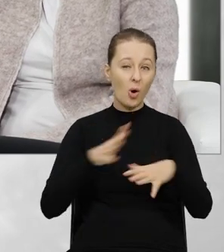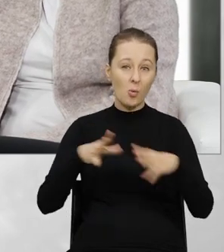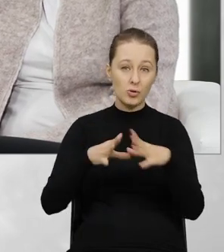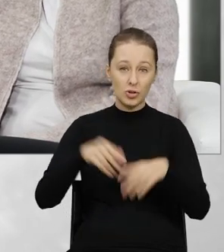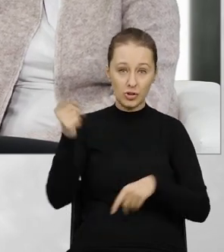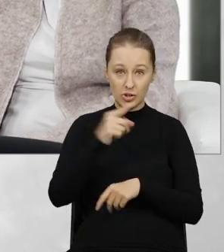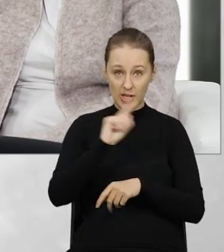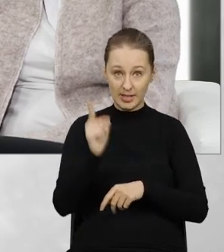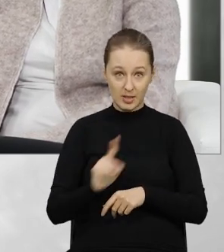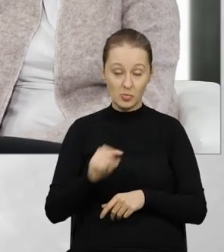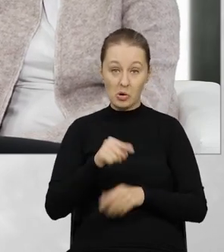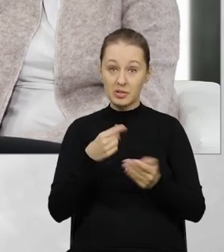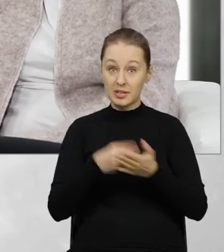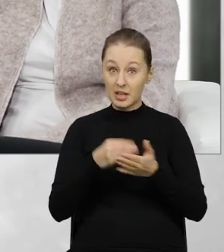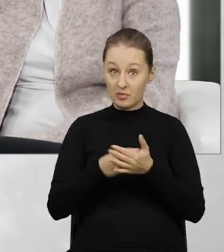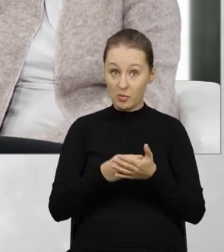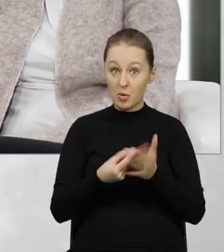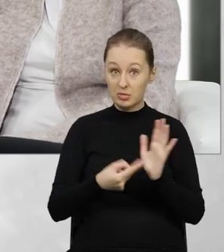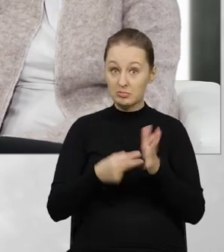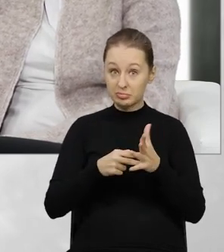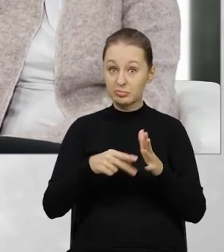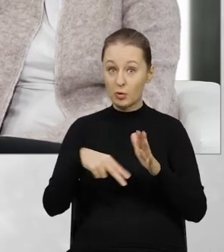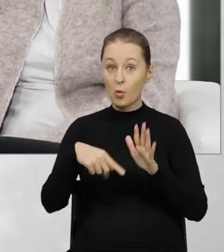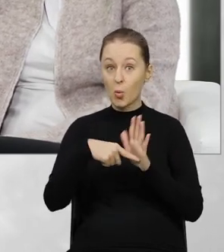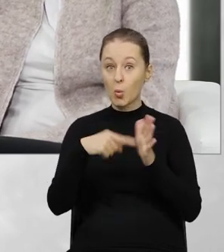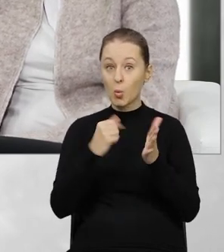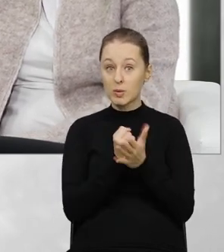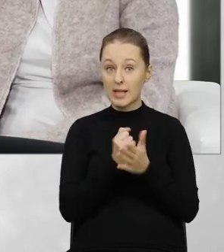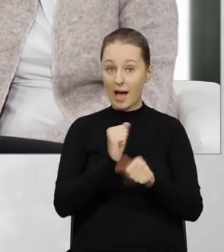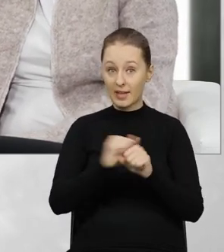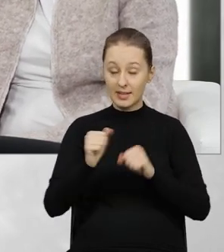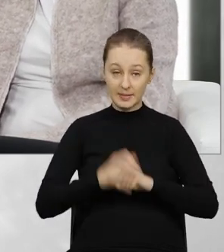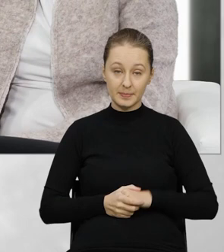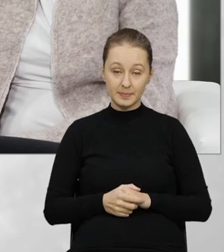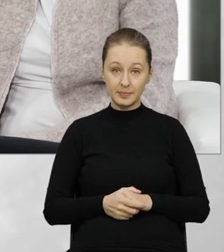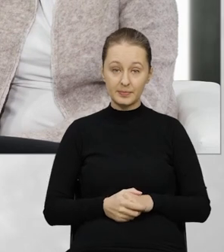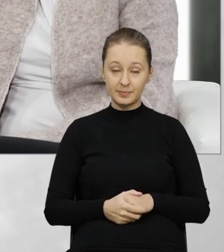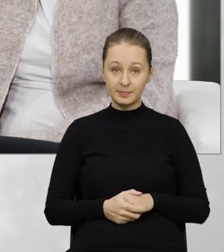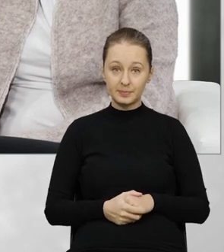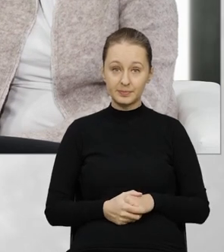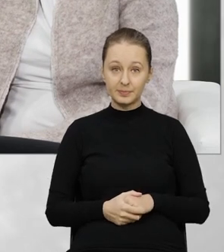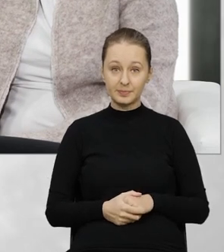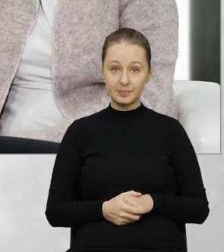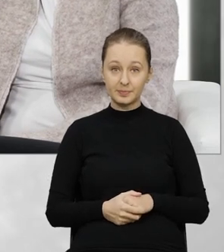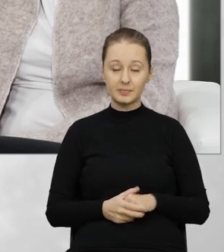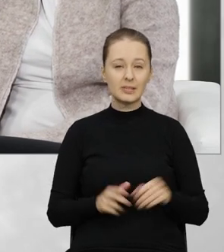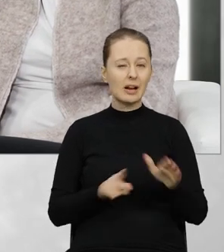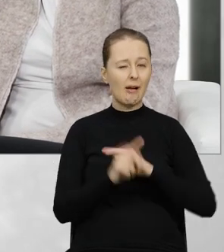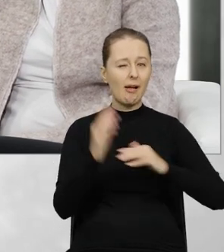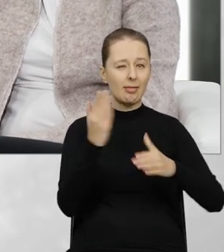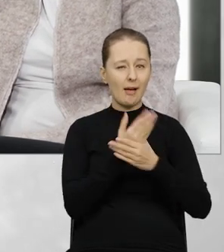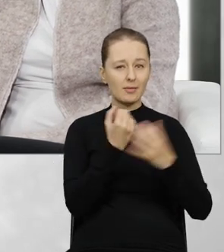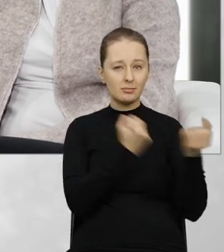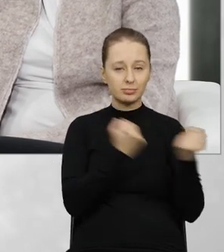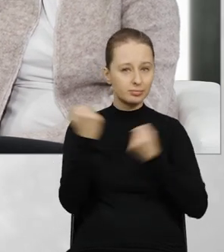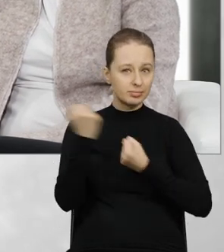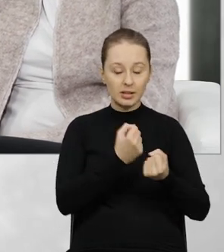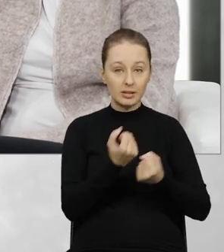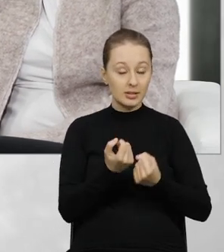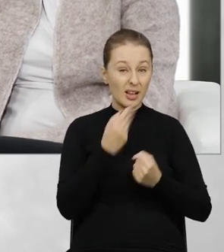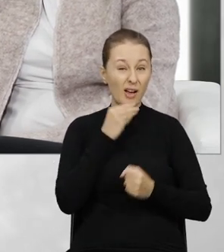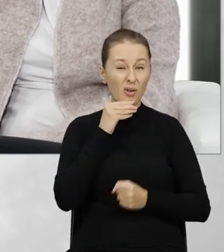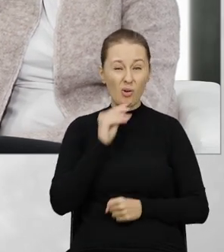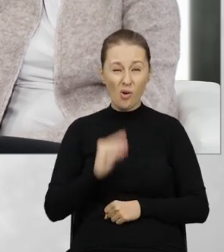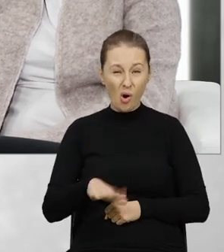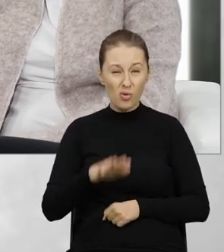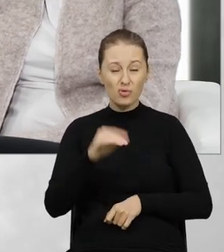tysięcy złotych. Takie kwoty zostały przewidziane w ustawie. No i dla przewoźnika a najbardziej dotkliwą karą